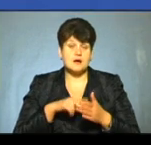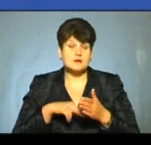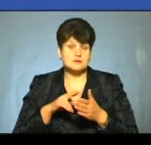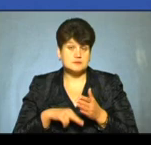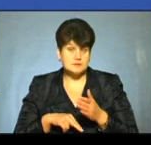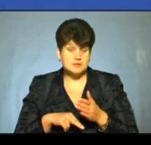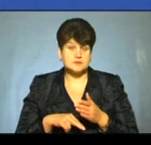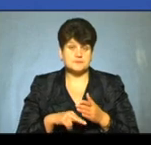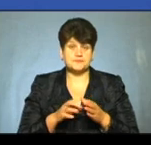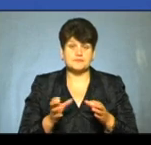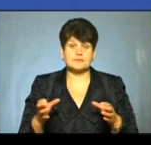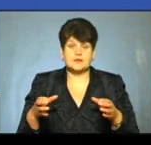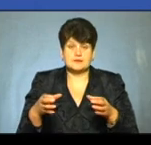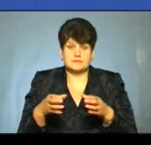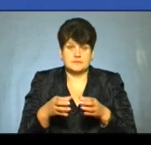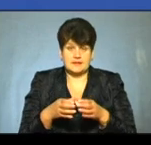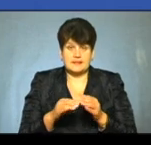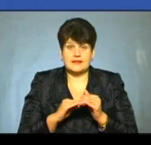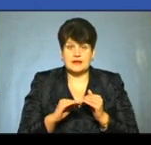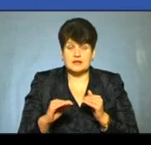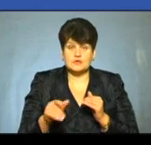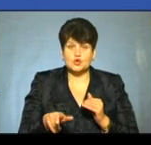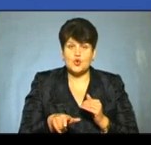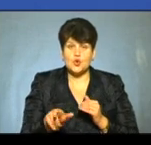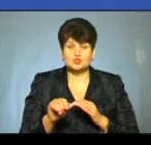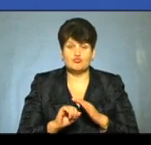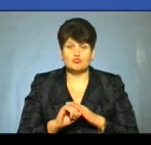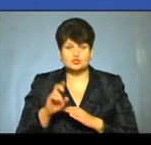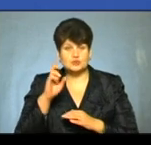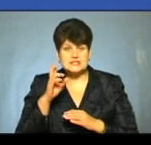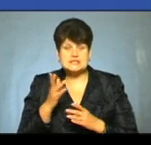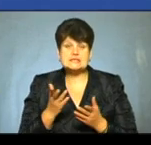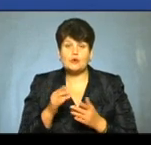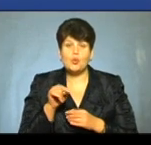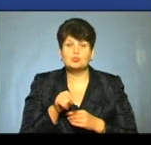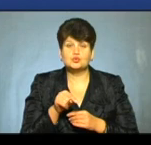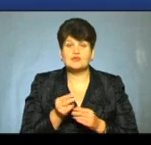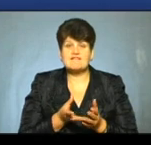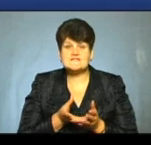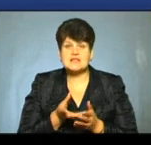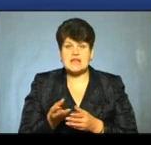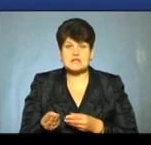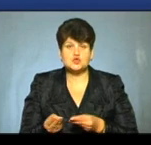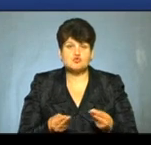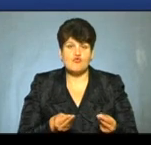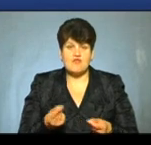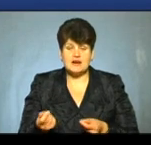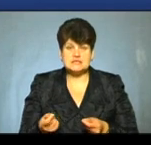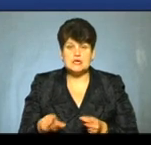Акциз консолідується на рівні Дорожного фонду державного, з якого будуть фінансуватися